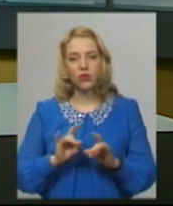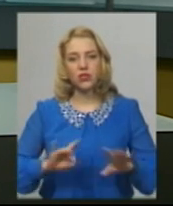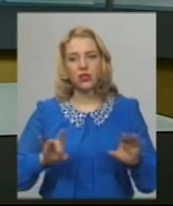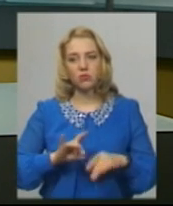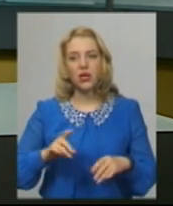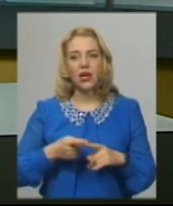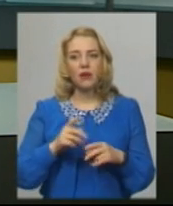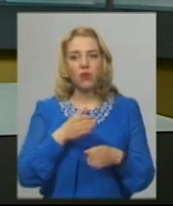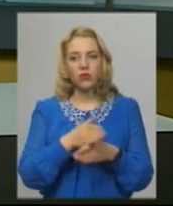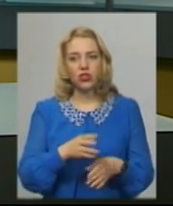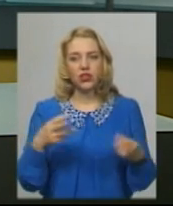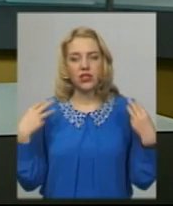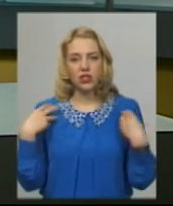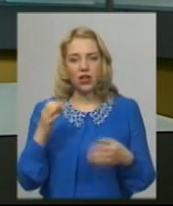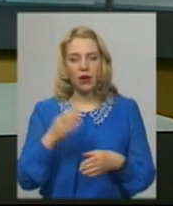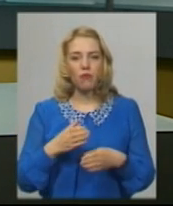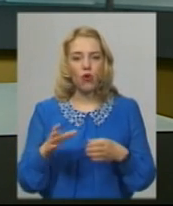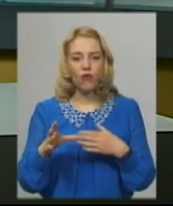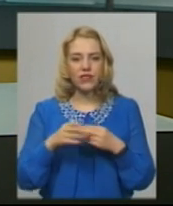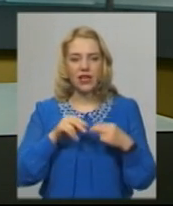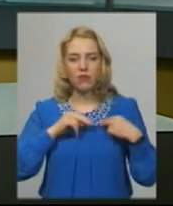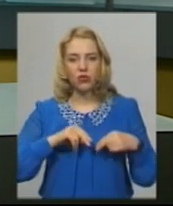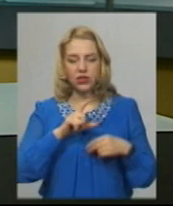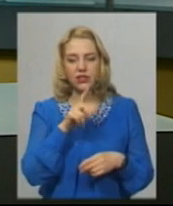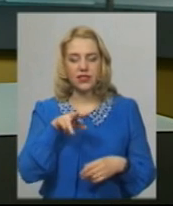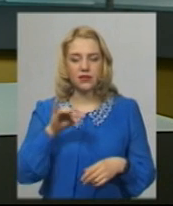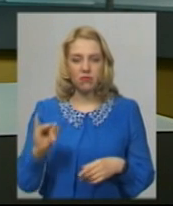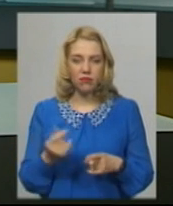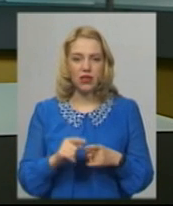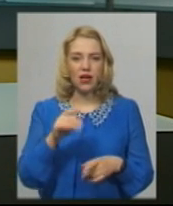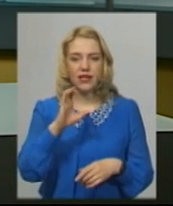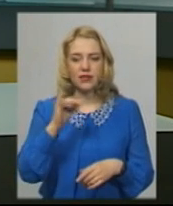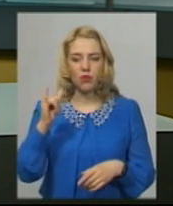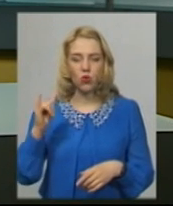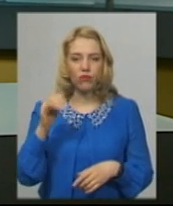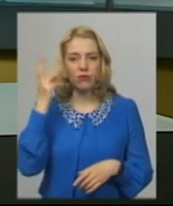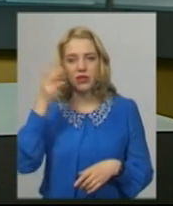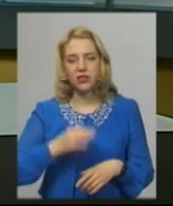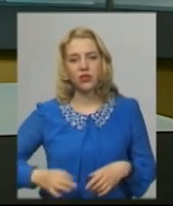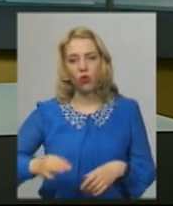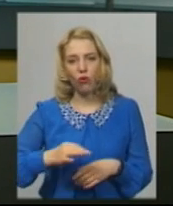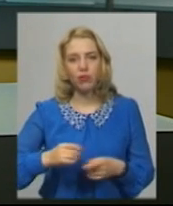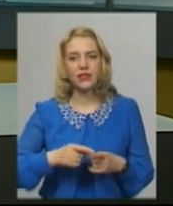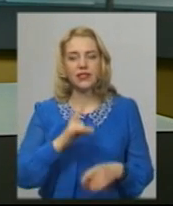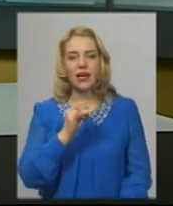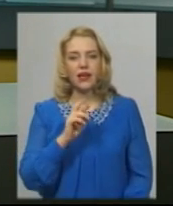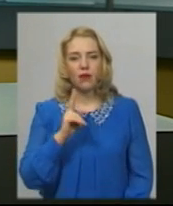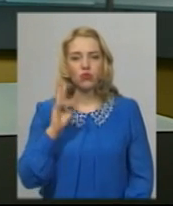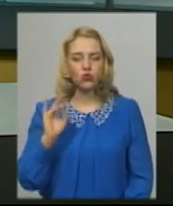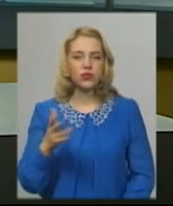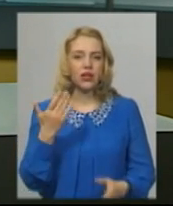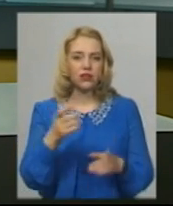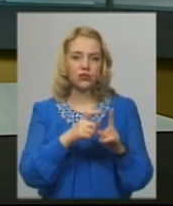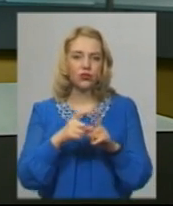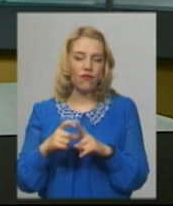помічниця начальника по взаємодії із ЗМІ та зв'язків із громадськістю управління СБУ в Хмельницькій області Людмила Рябчук. За її